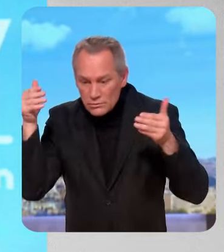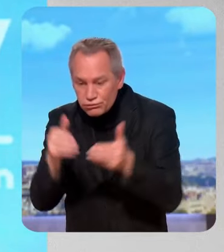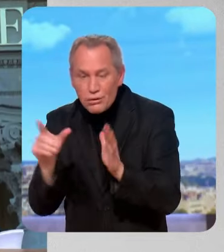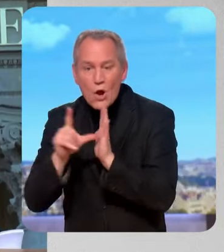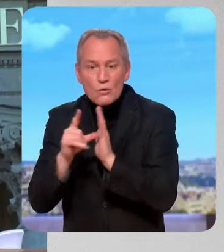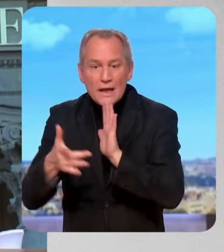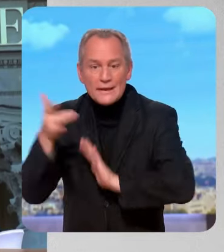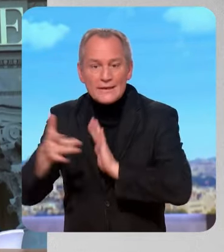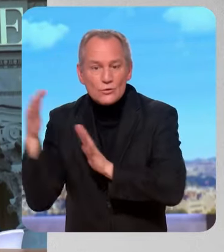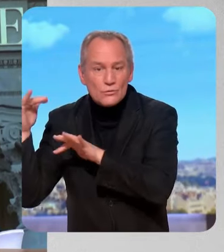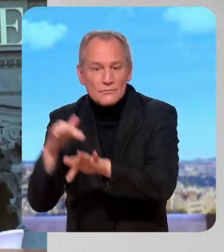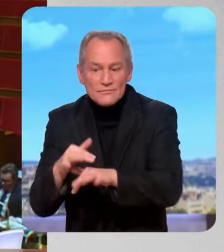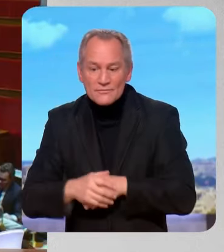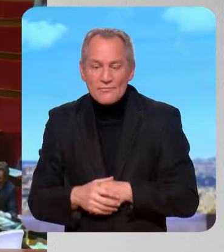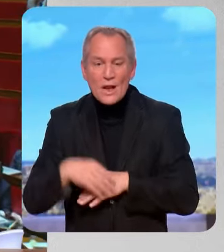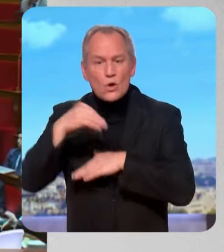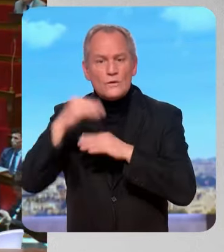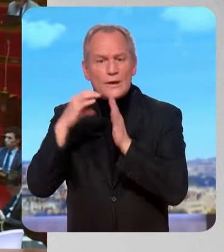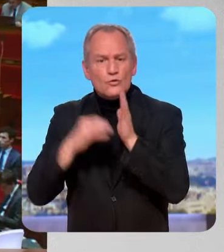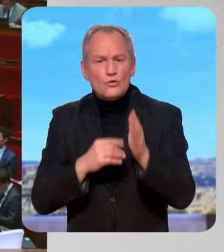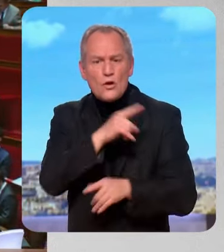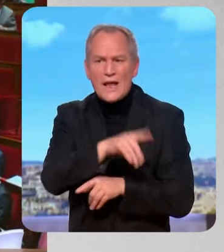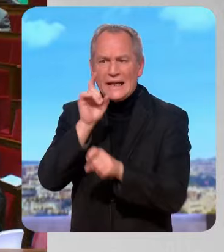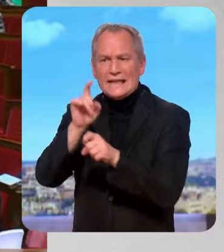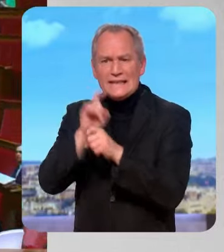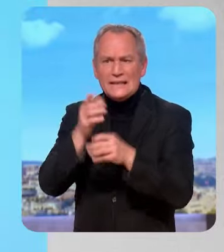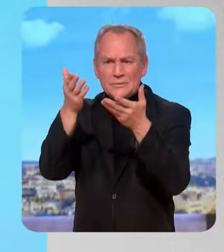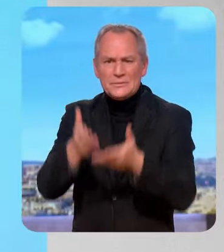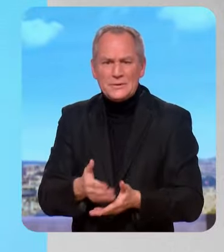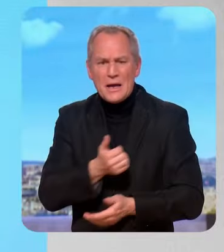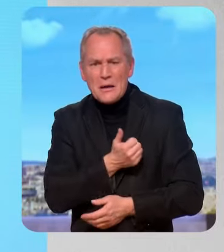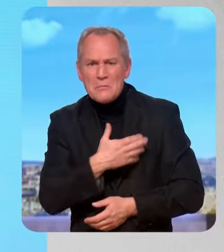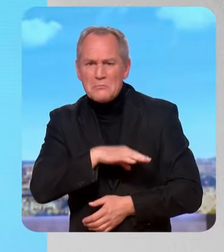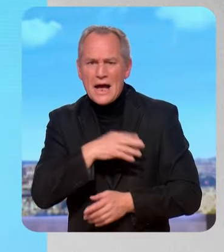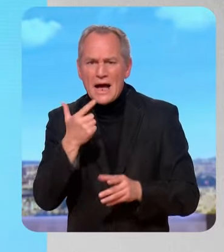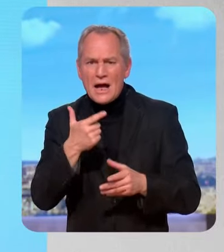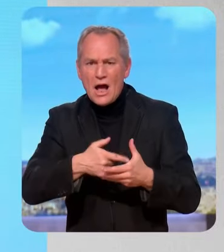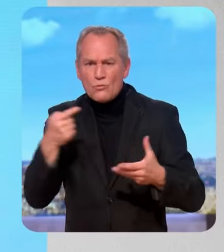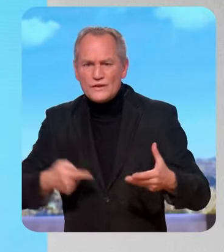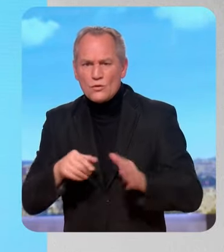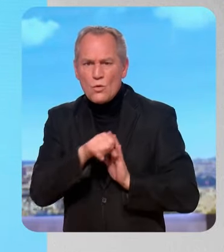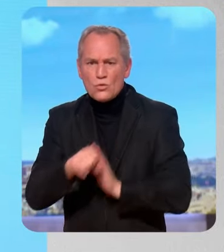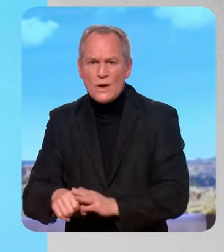Le Conseil constitutionnel est beaucoup décrié, pointé du doigt par la droite, remis en cause.